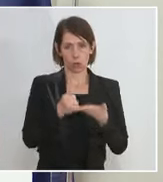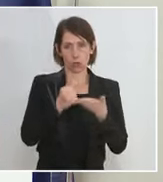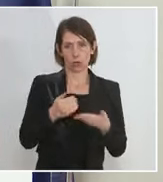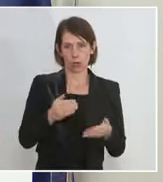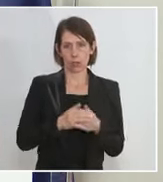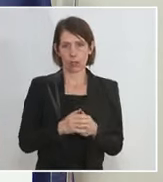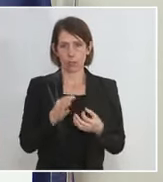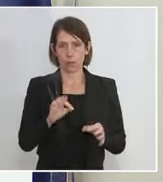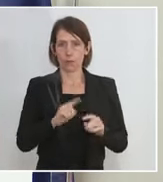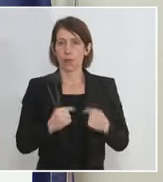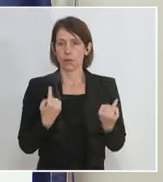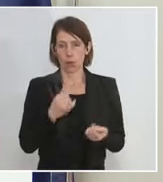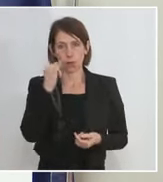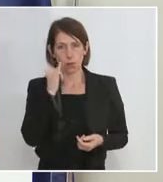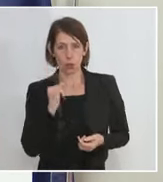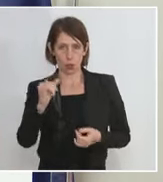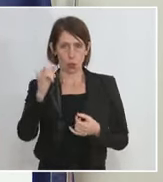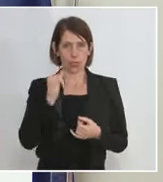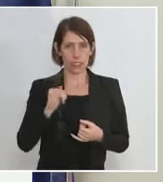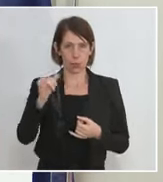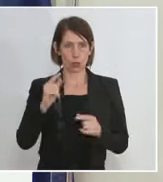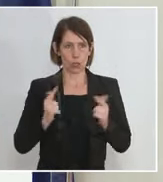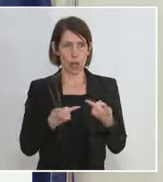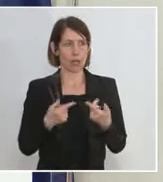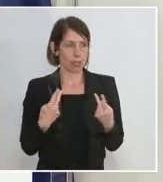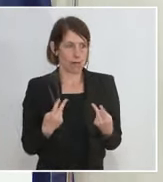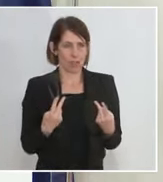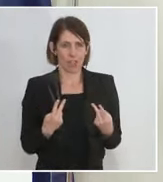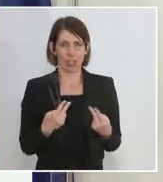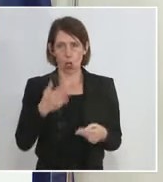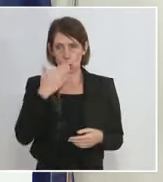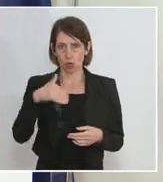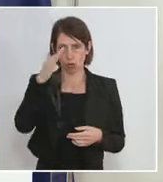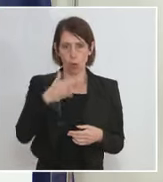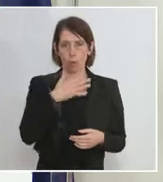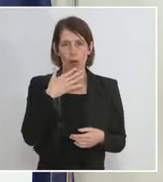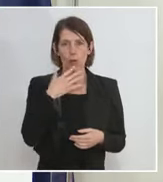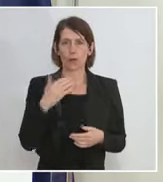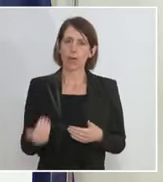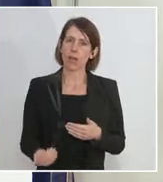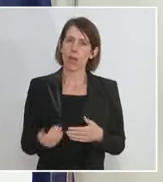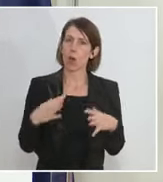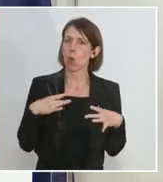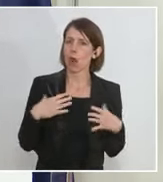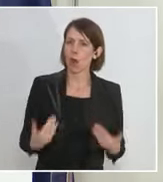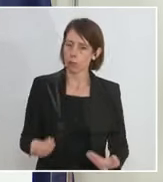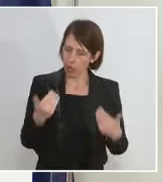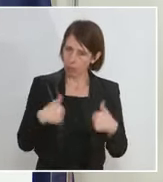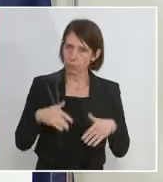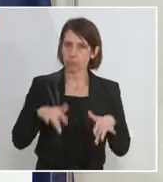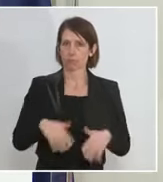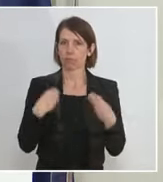als Tourismusland, um auch viele Urlauber im Sommer spätestens wieder in Österreich begrüßen zu können und um